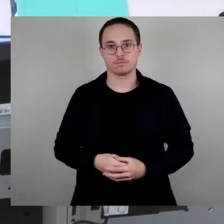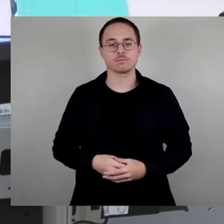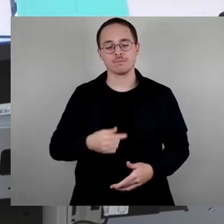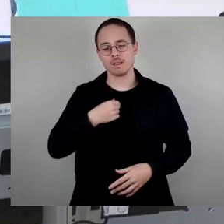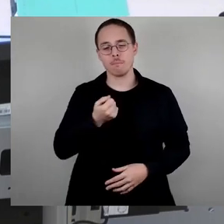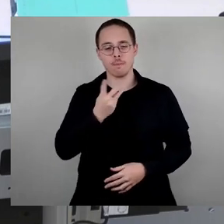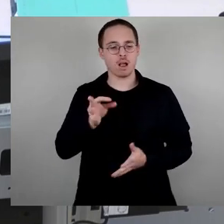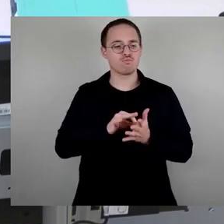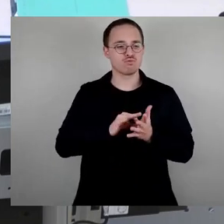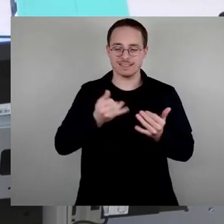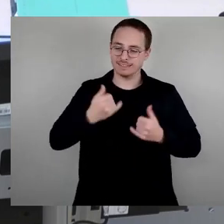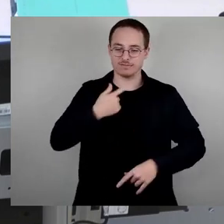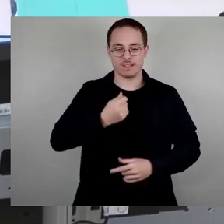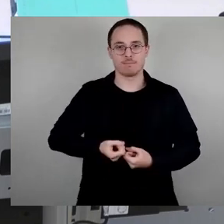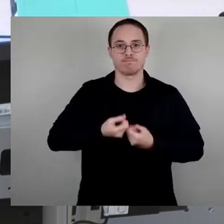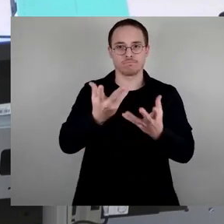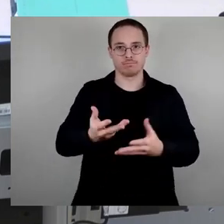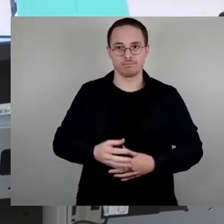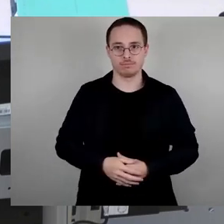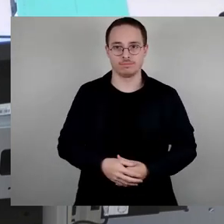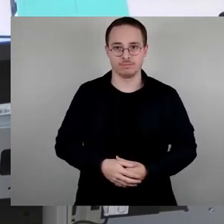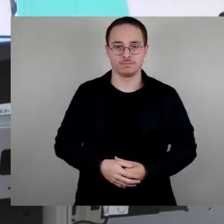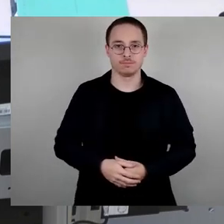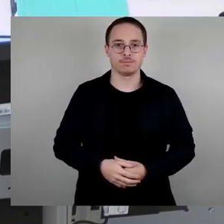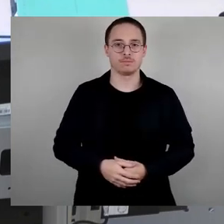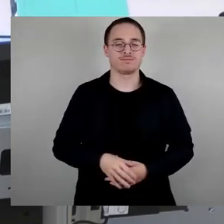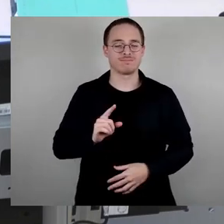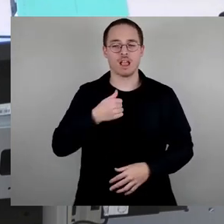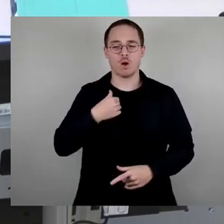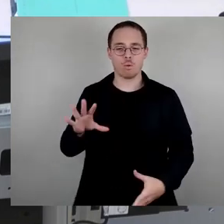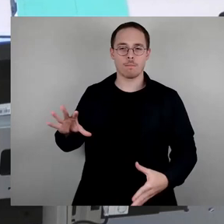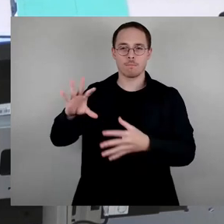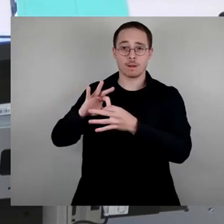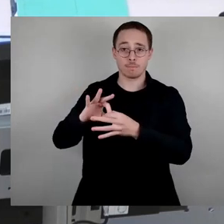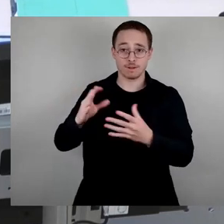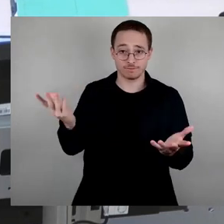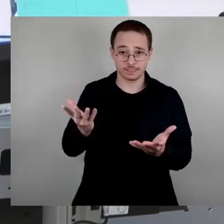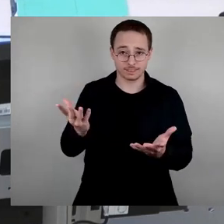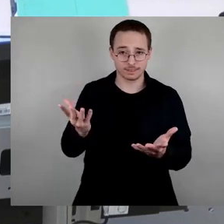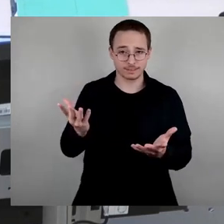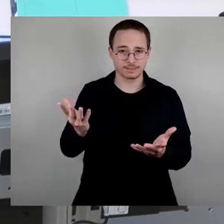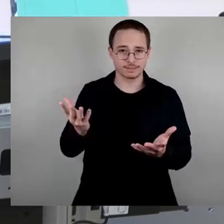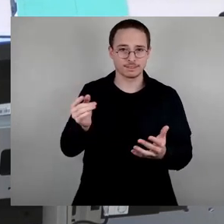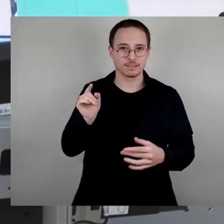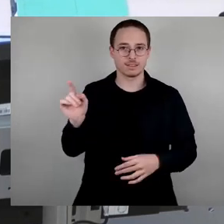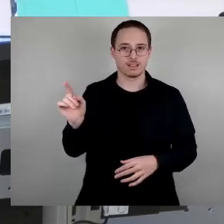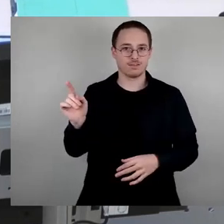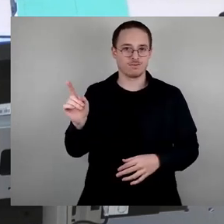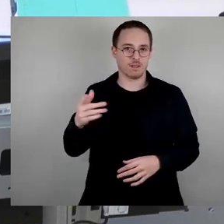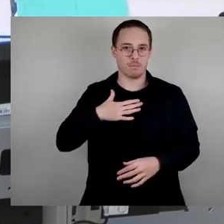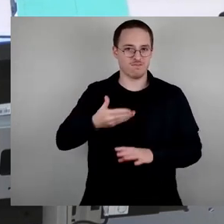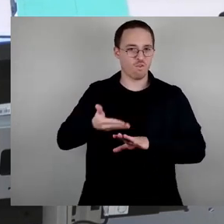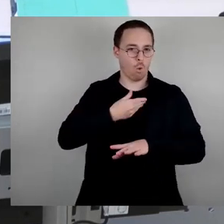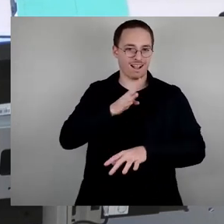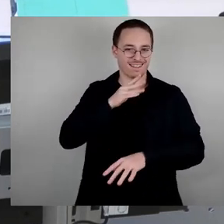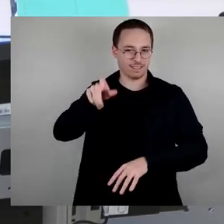und möchte auch eingehen auf das pastorale Gesülze meines Vorredners.